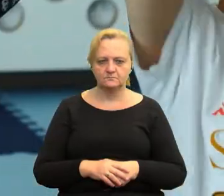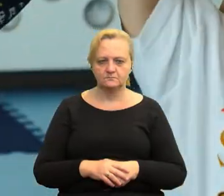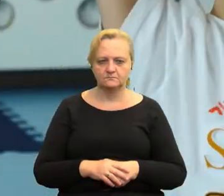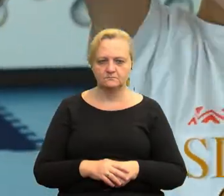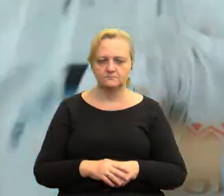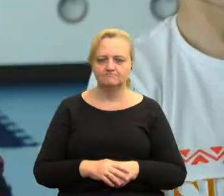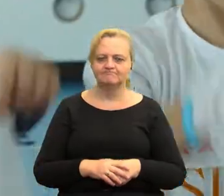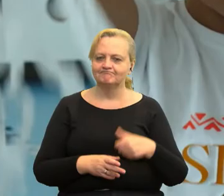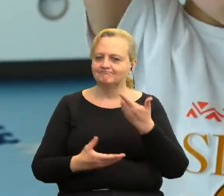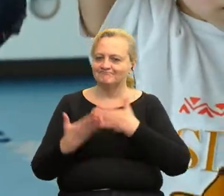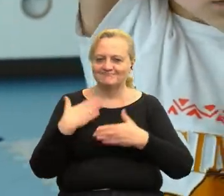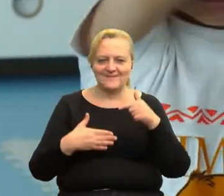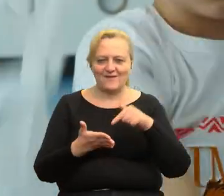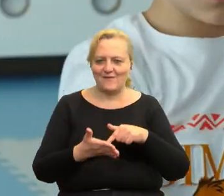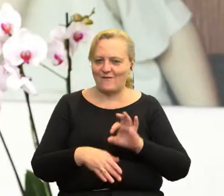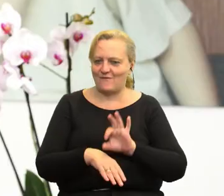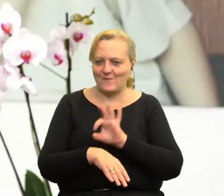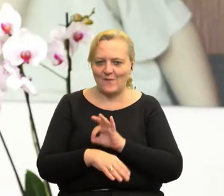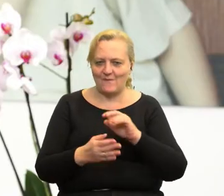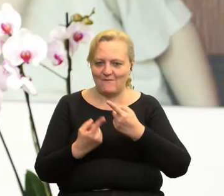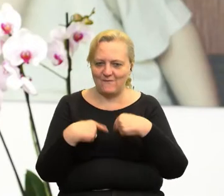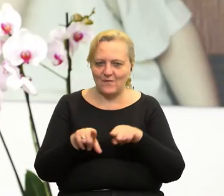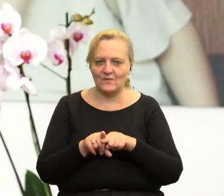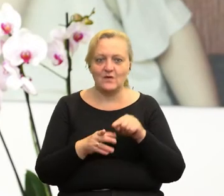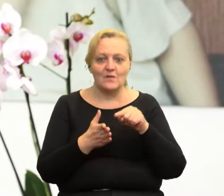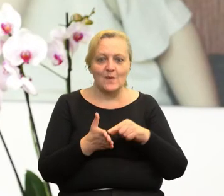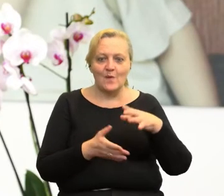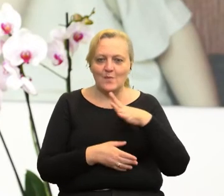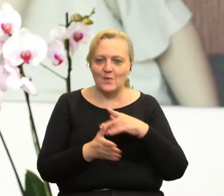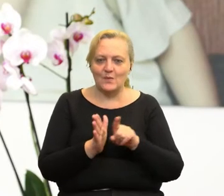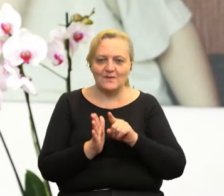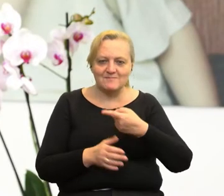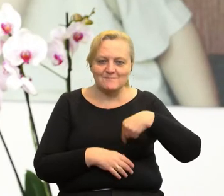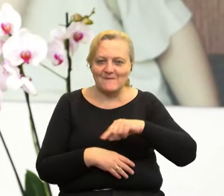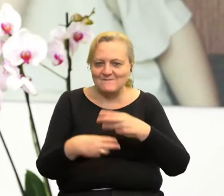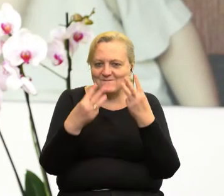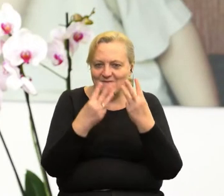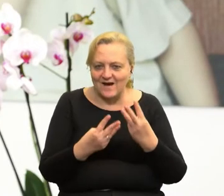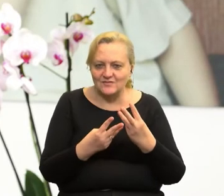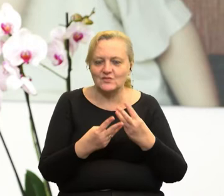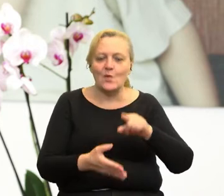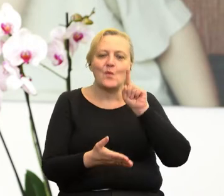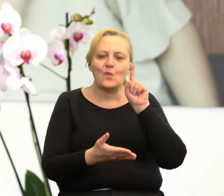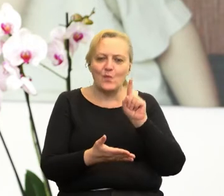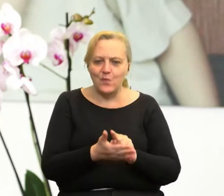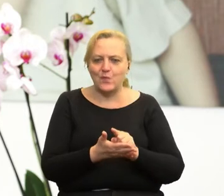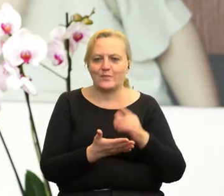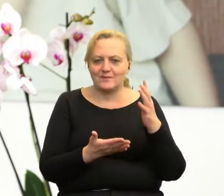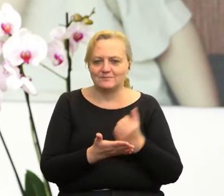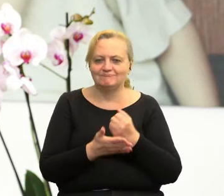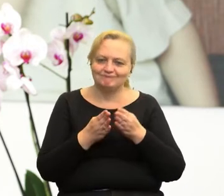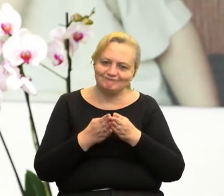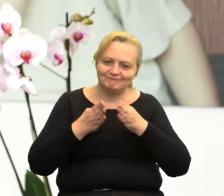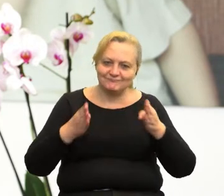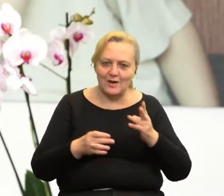Bardzo nas cieszy realizacja tego projektu, dlatego że to, co było dla nas najbardziej priorytetowe, udało nam się poszerzyć